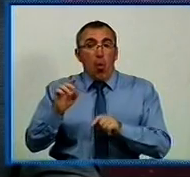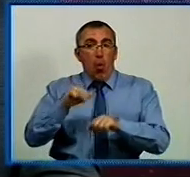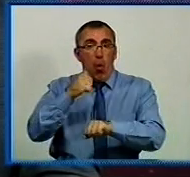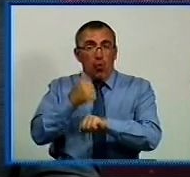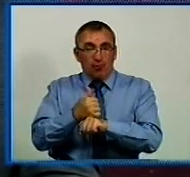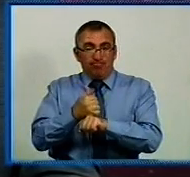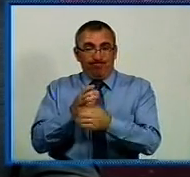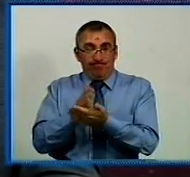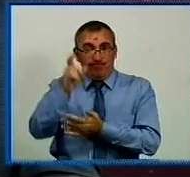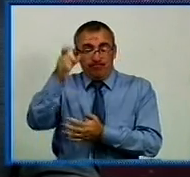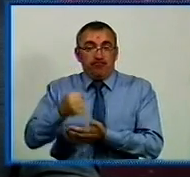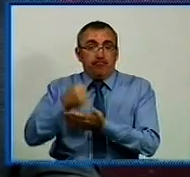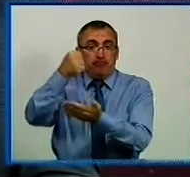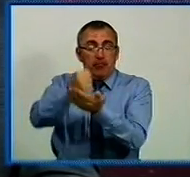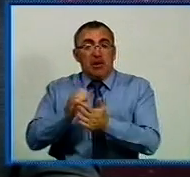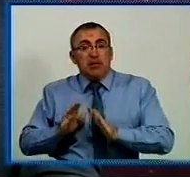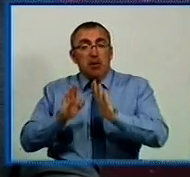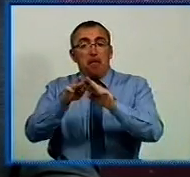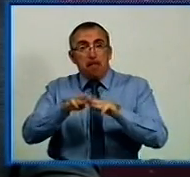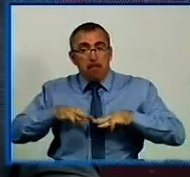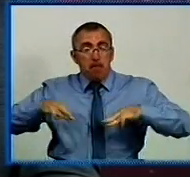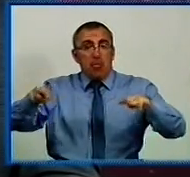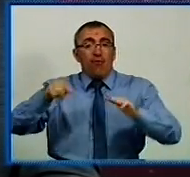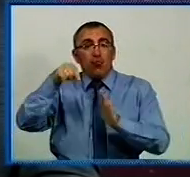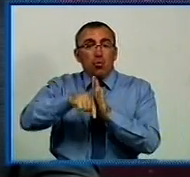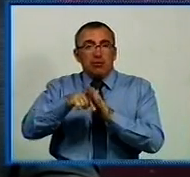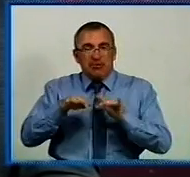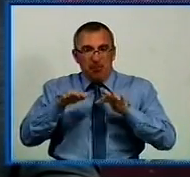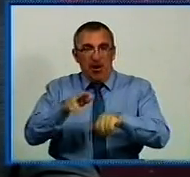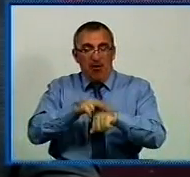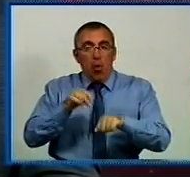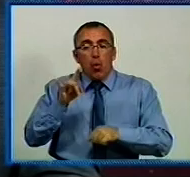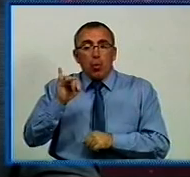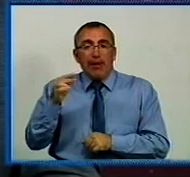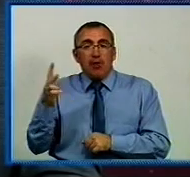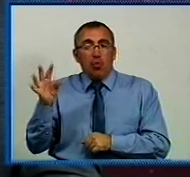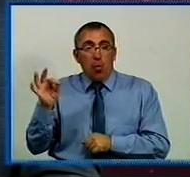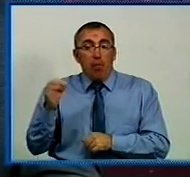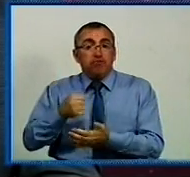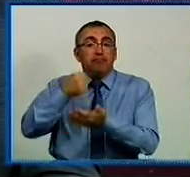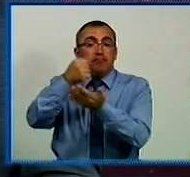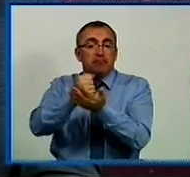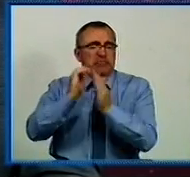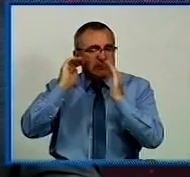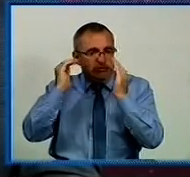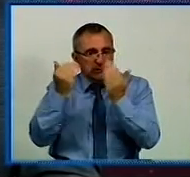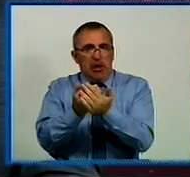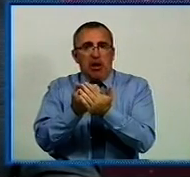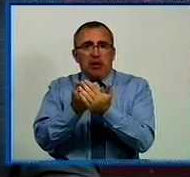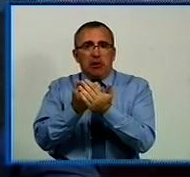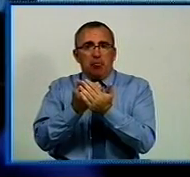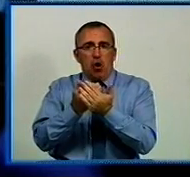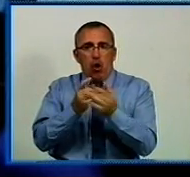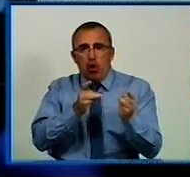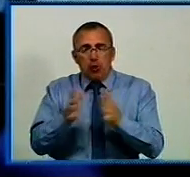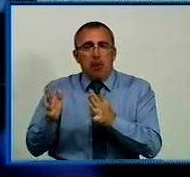новоспеченого керівника представив заступник міністра внутрішніх справ Олексій Руденко. Представлення відбулося в закритому режимі без преси.